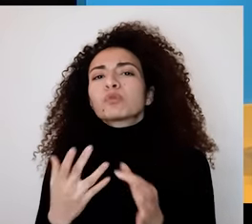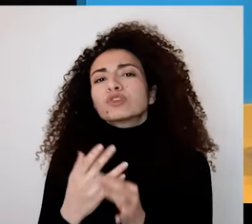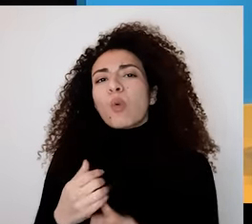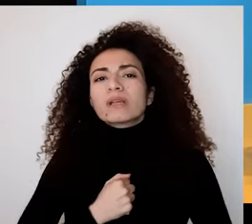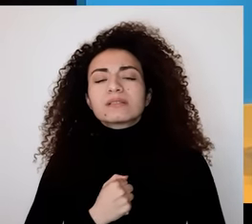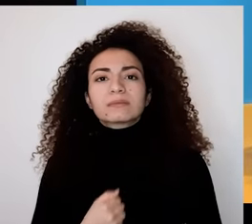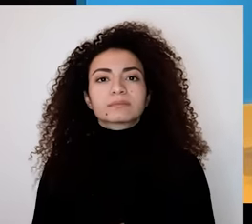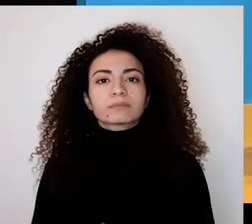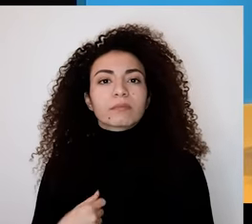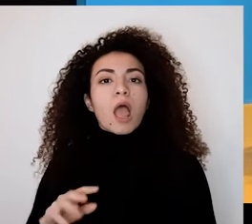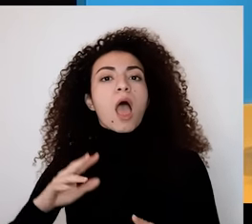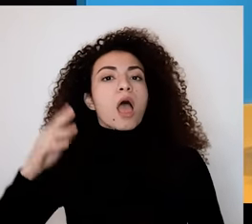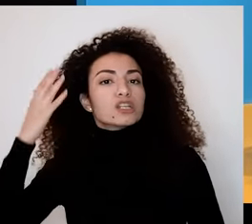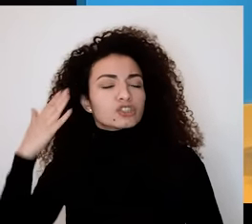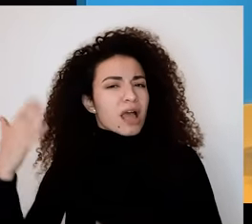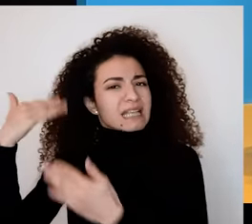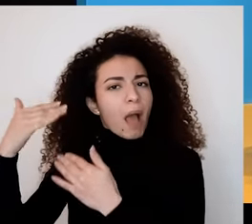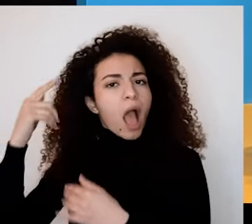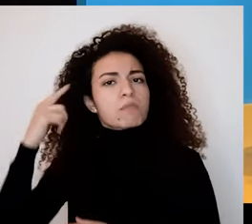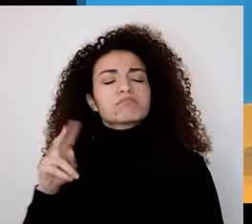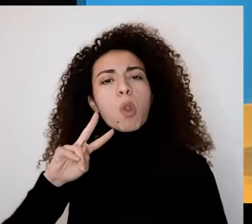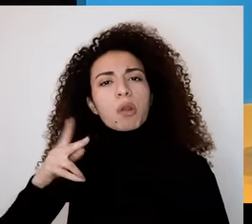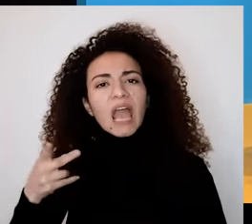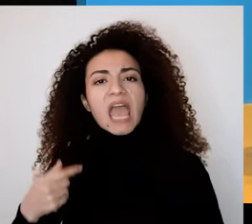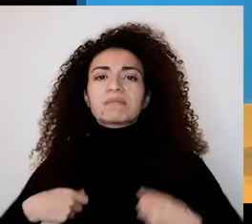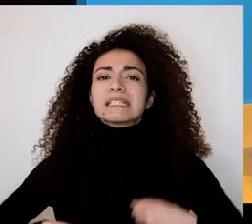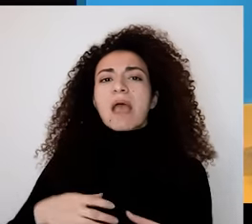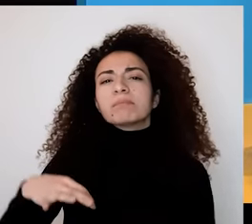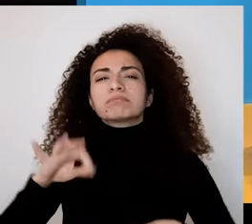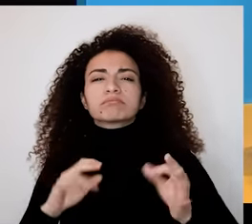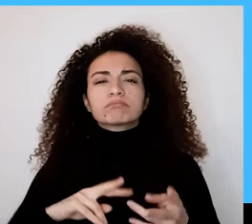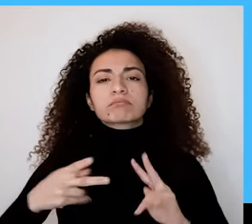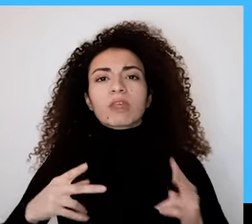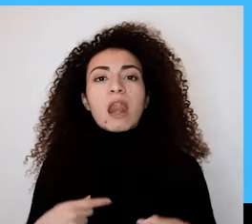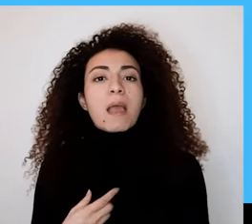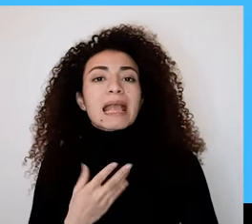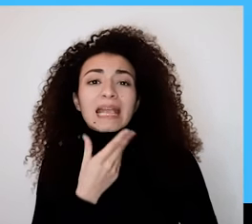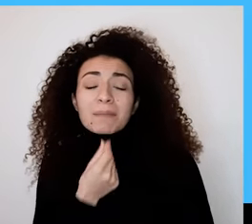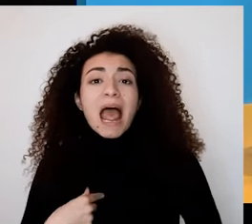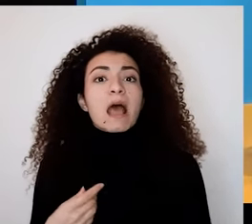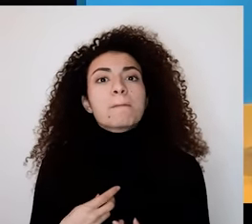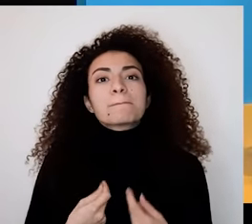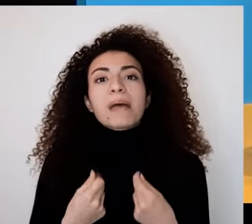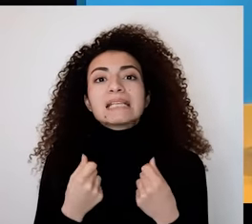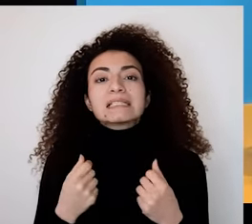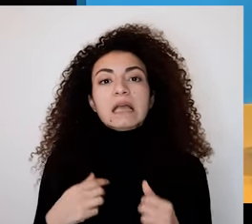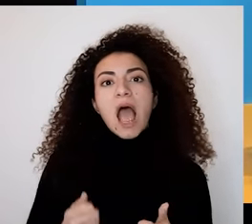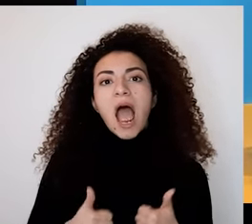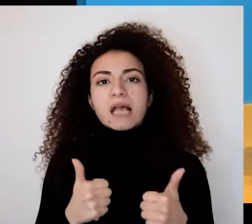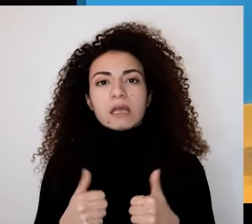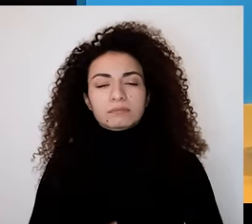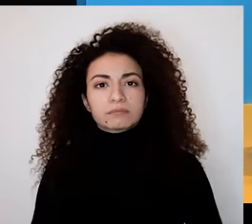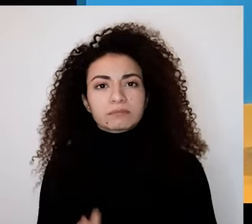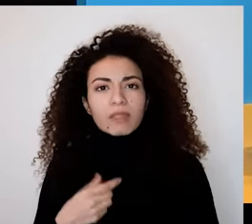تياب بتصاميم مختلفة أو بغير لون شعري لأشعر بشي من التحصل تعرفت مؤخرا على جمعية بتضم